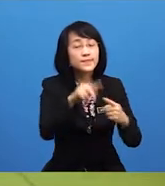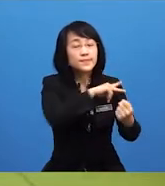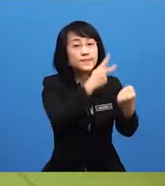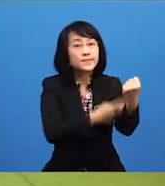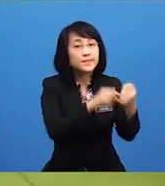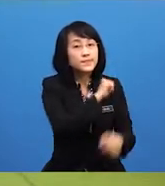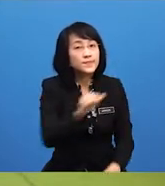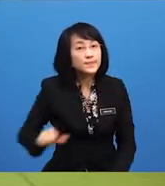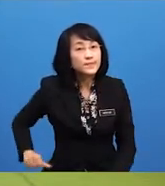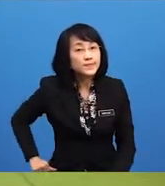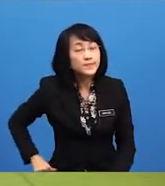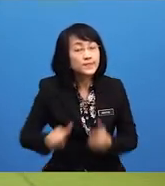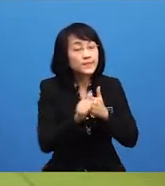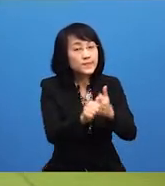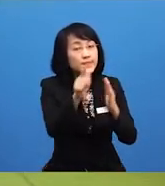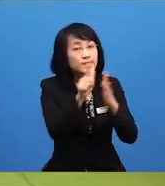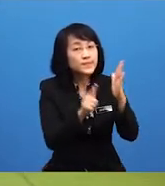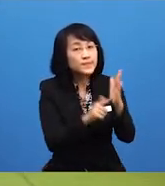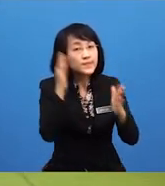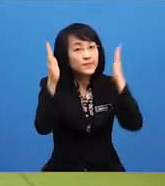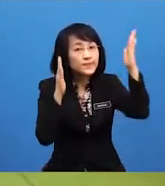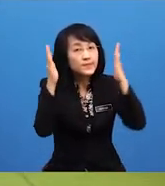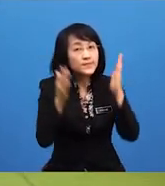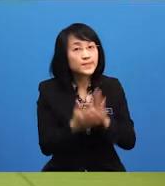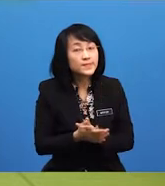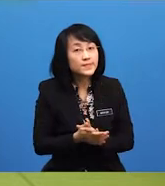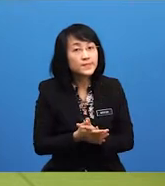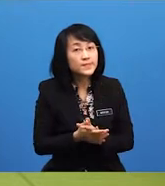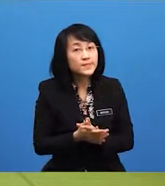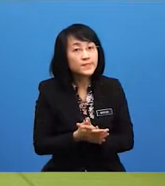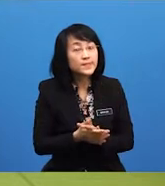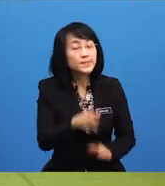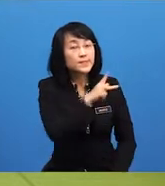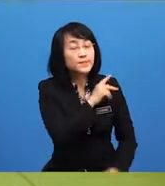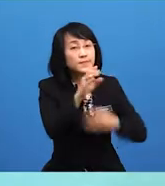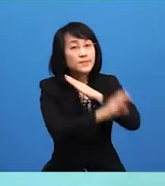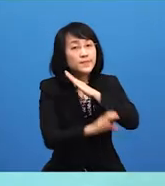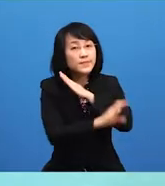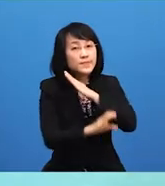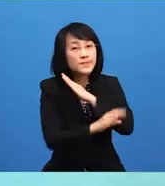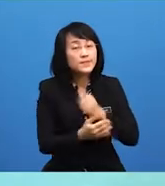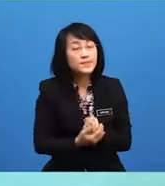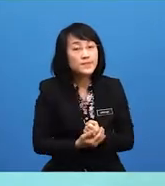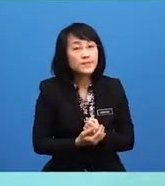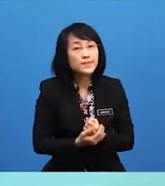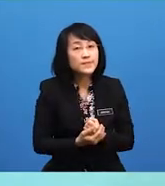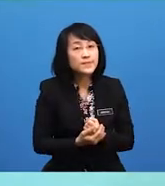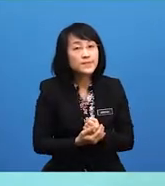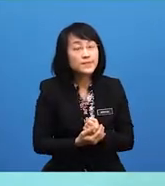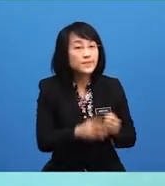mengikut Perlembagaan Malaysia ialah sebagai Ketua Negara yang di-Pertuan Agung